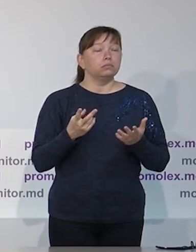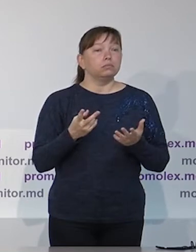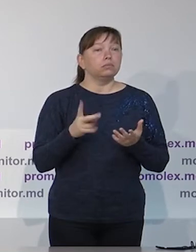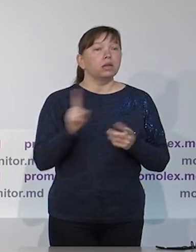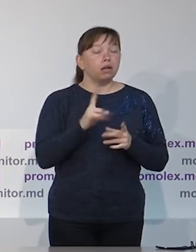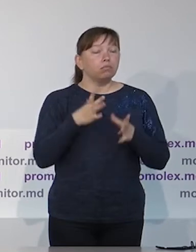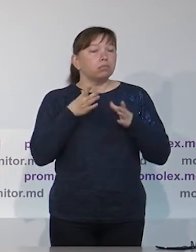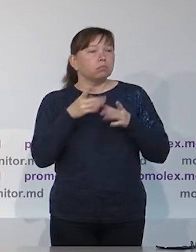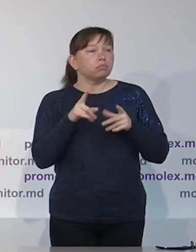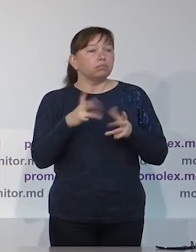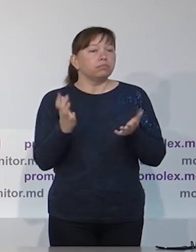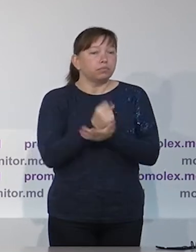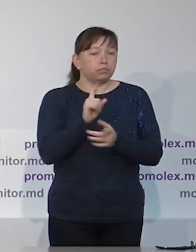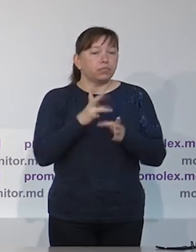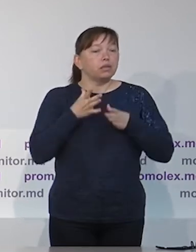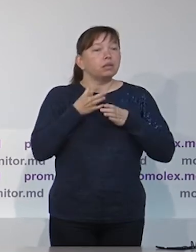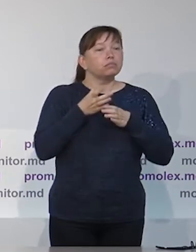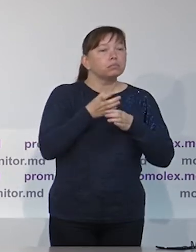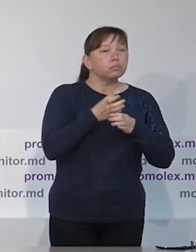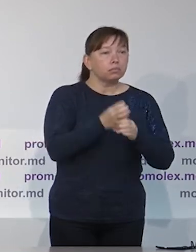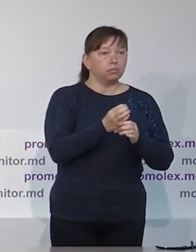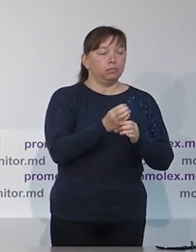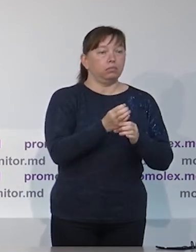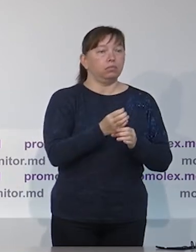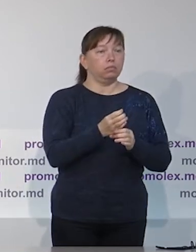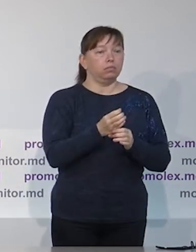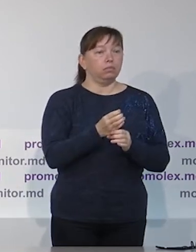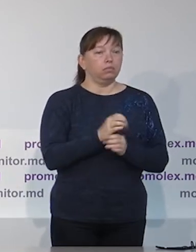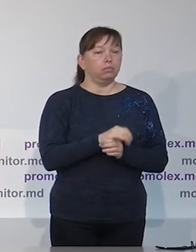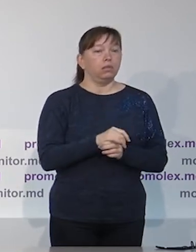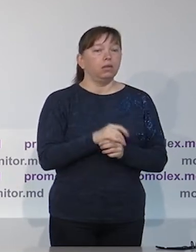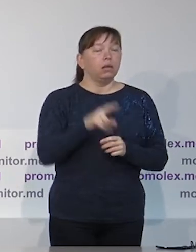интенсивная деятельность в этом смысле в Республике Молдова.